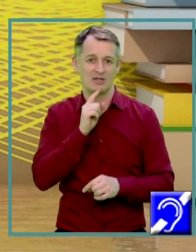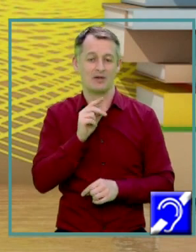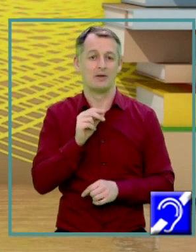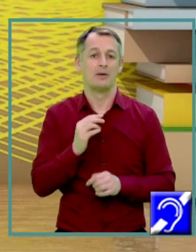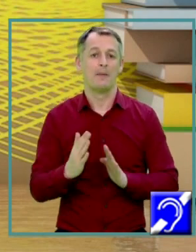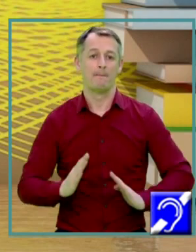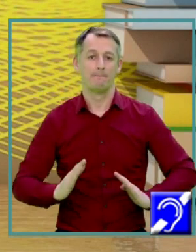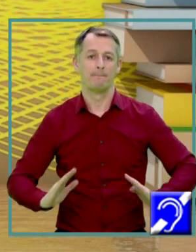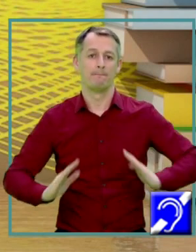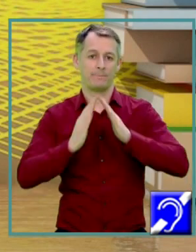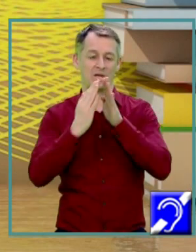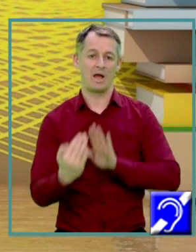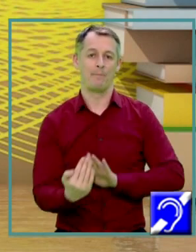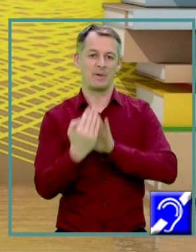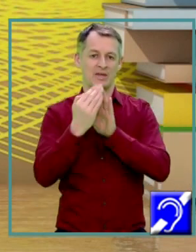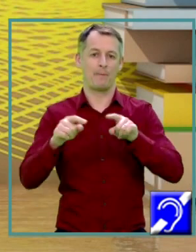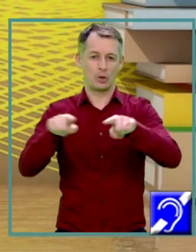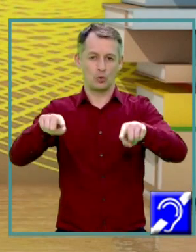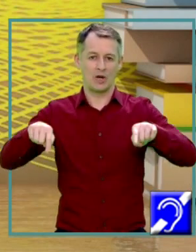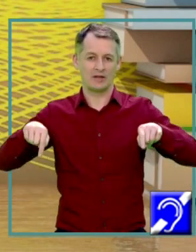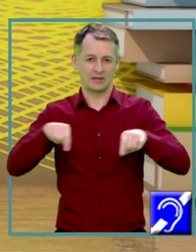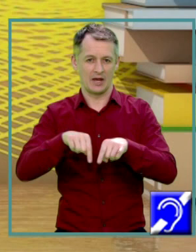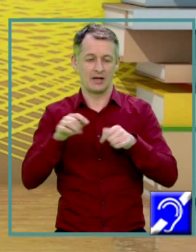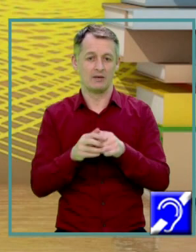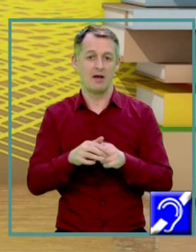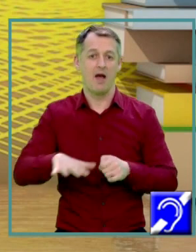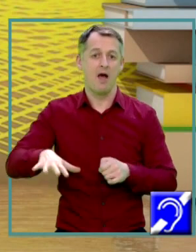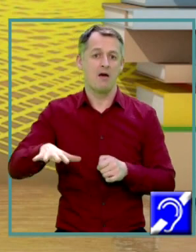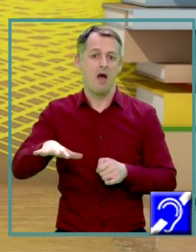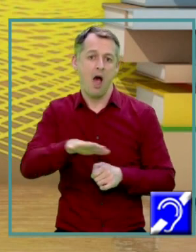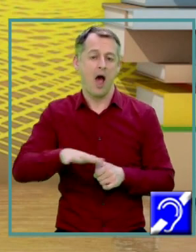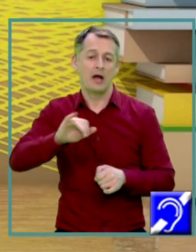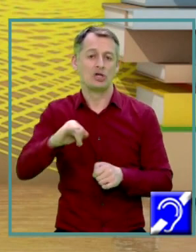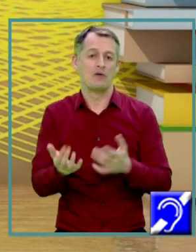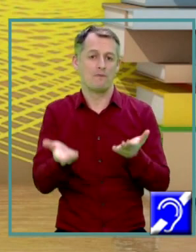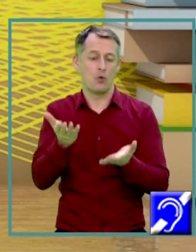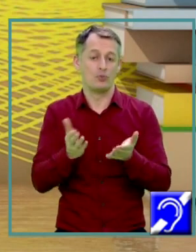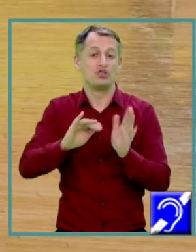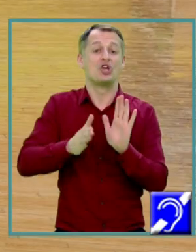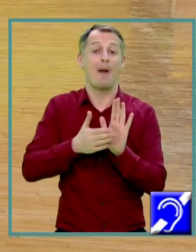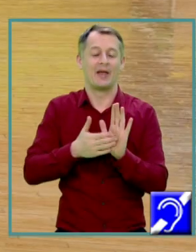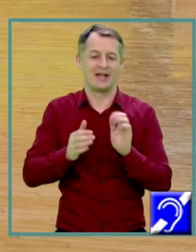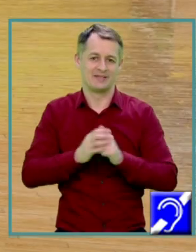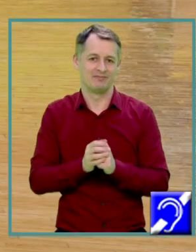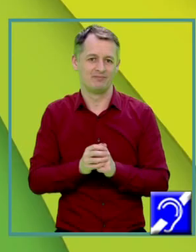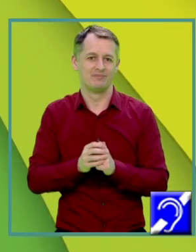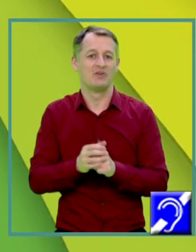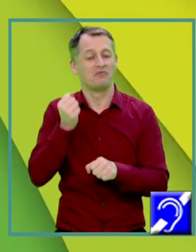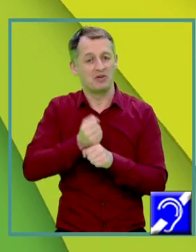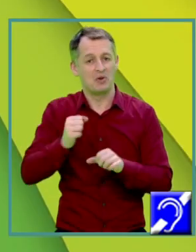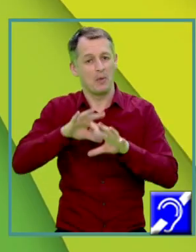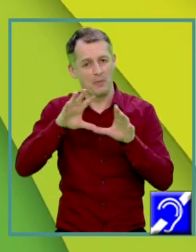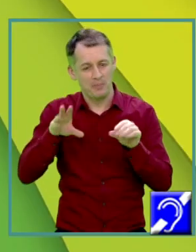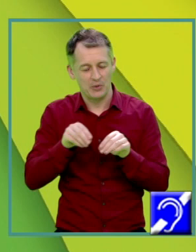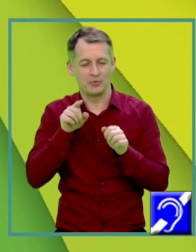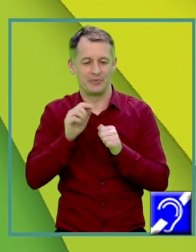regulată Arie și Volum Aplicații. Vom încerca să rezolvăm câteva aplicații împreună. Mai